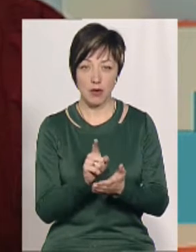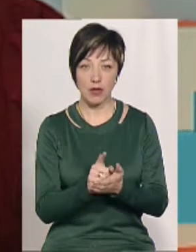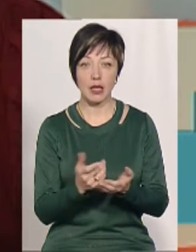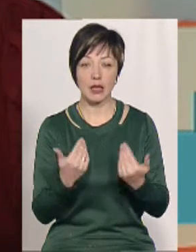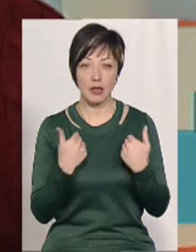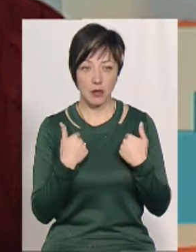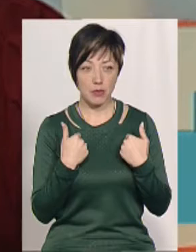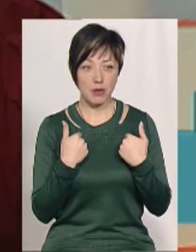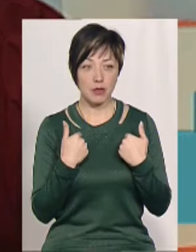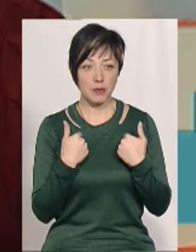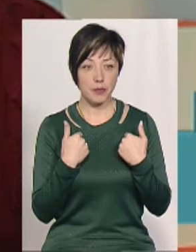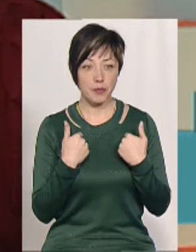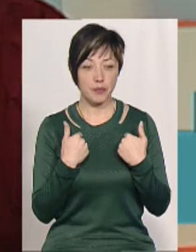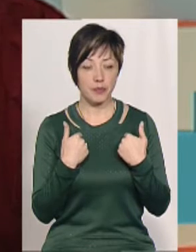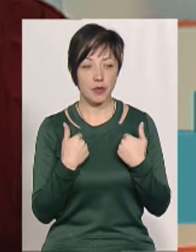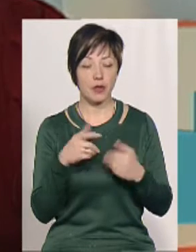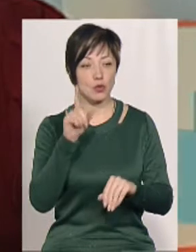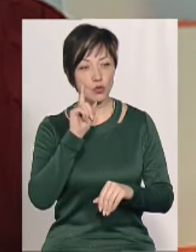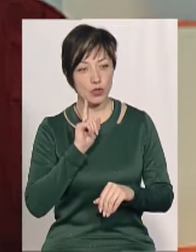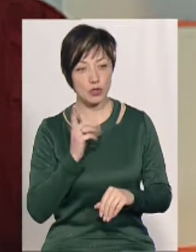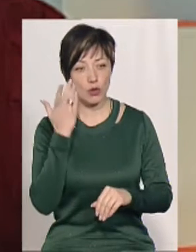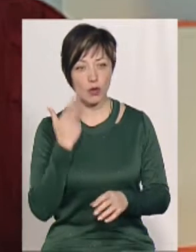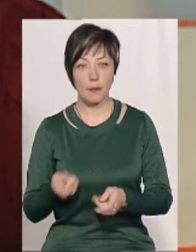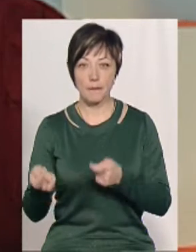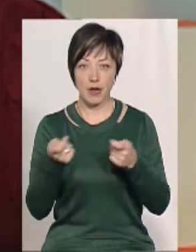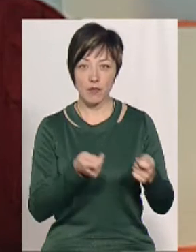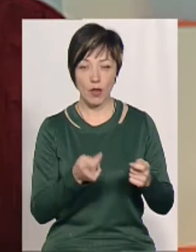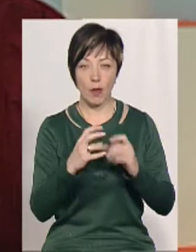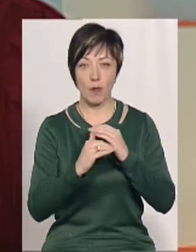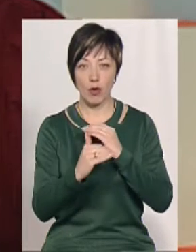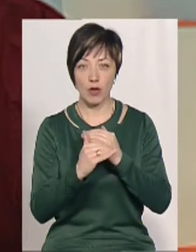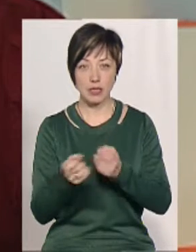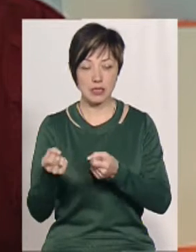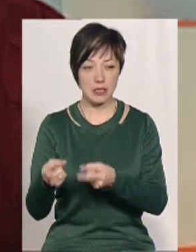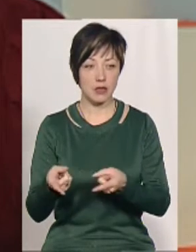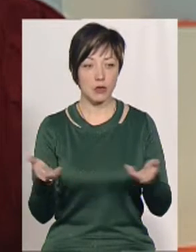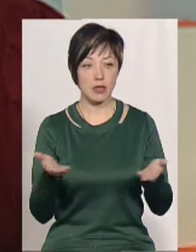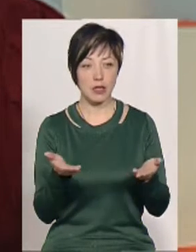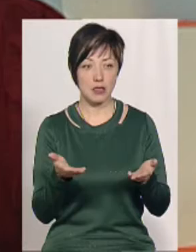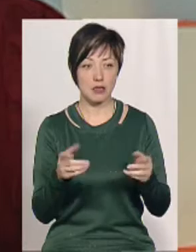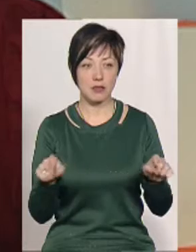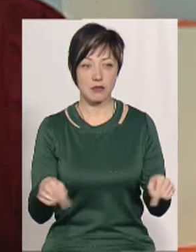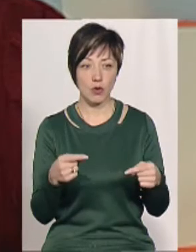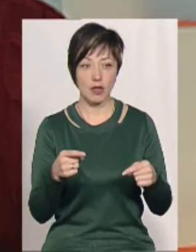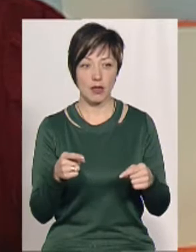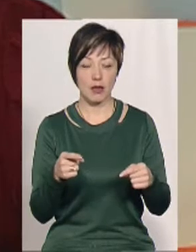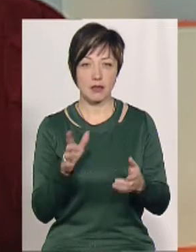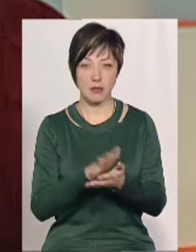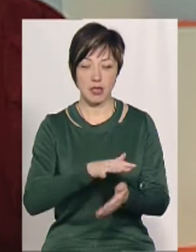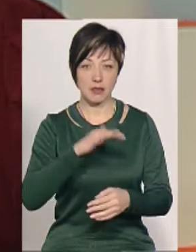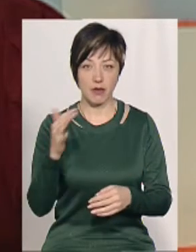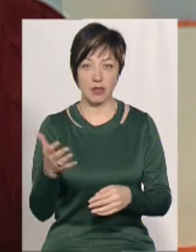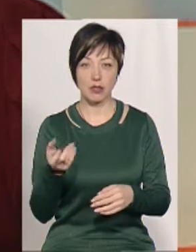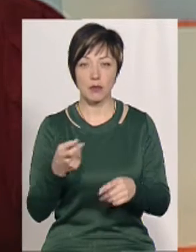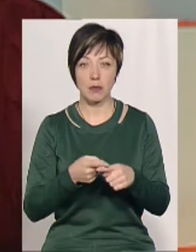діти. І нам навіть зручніше, коли вони привезуть на полігон, а не скинуть десь і створять несанкціоноване